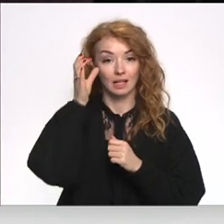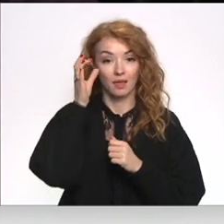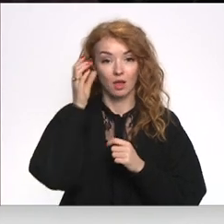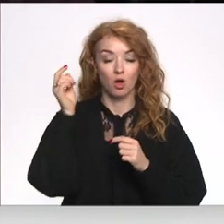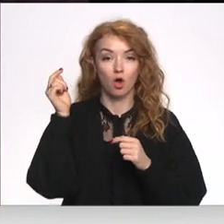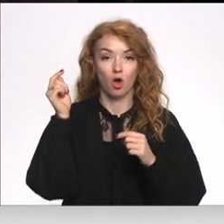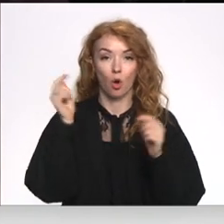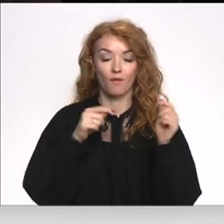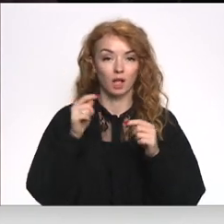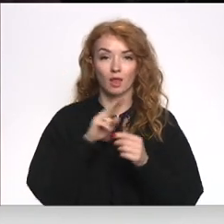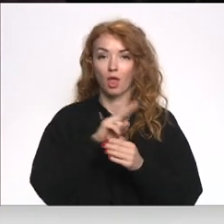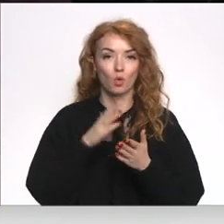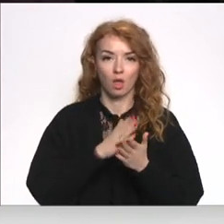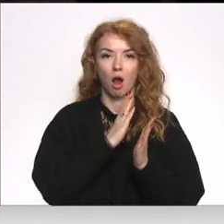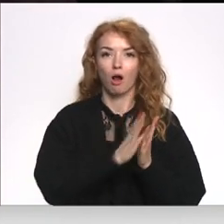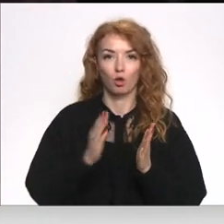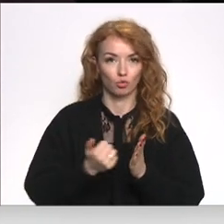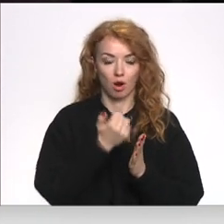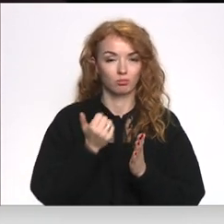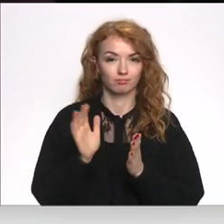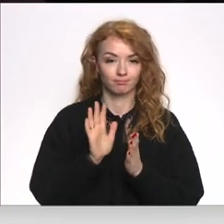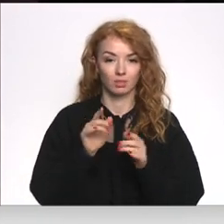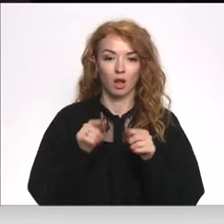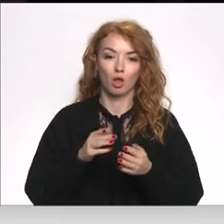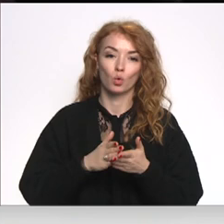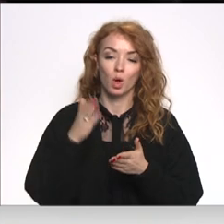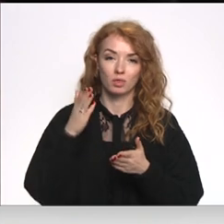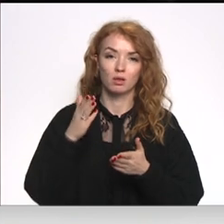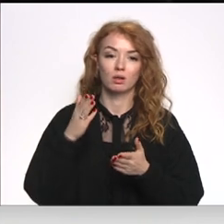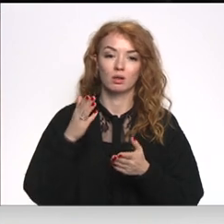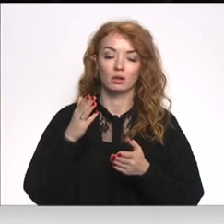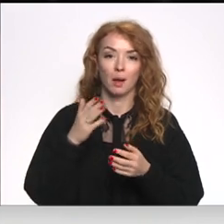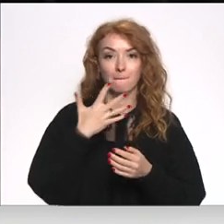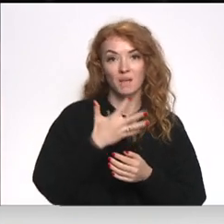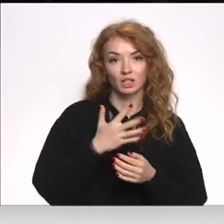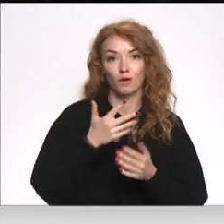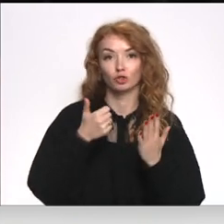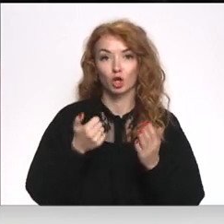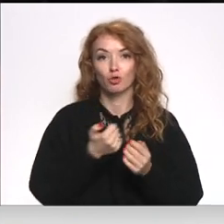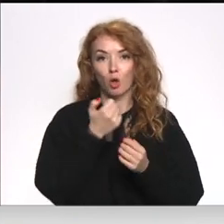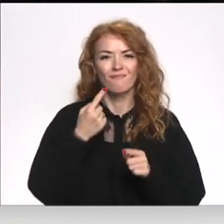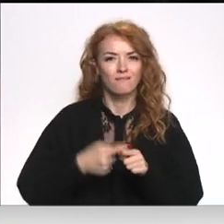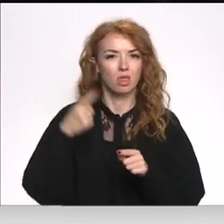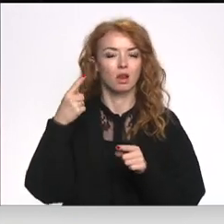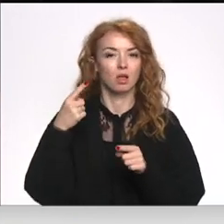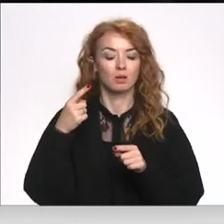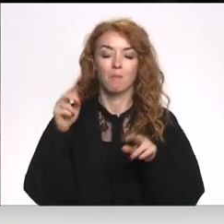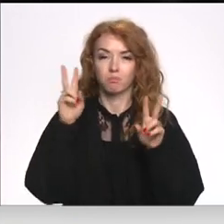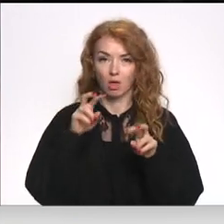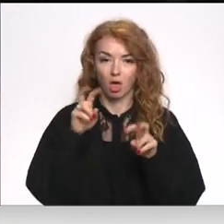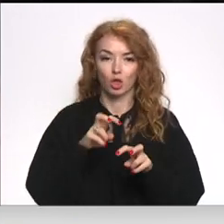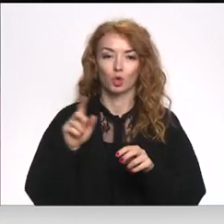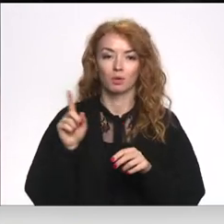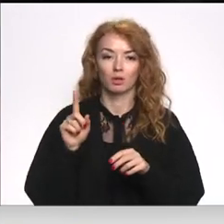nenotiek katru gadu. Zinātneskā konferences notiek piecos, sešos gados reizi. Tā kā pētījumi